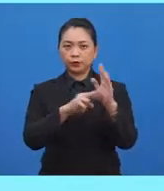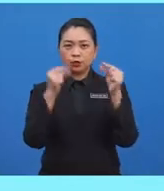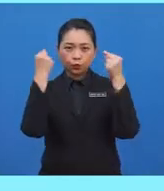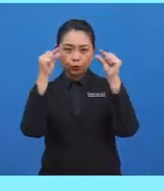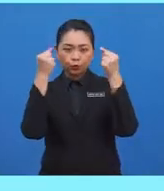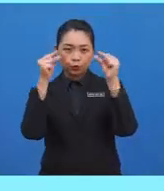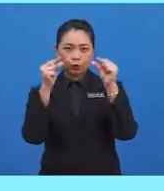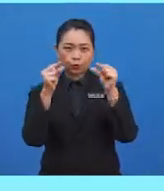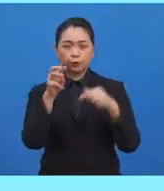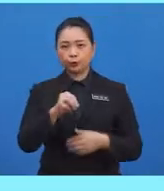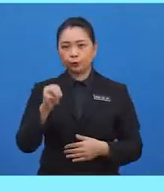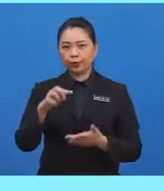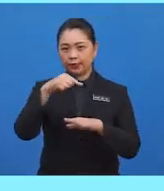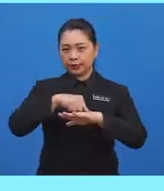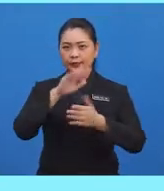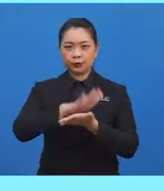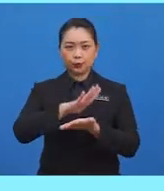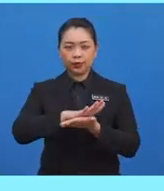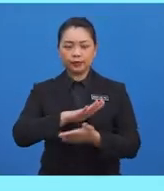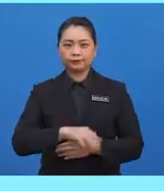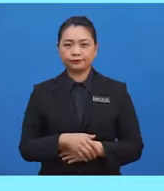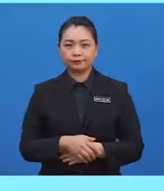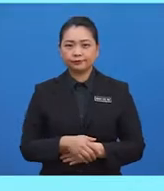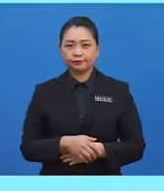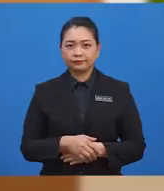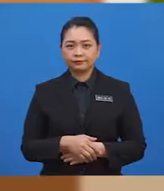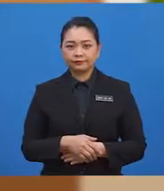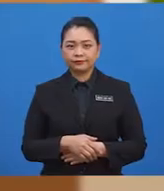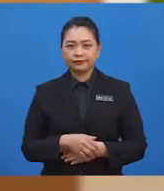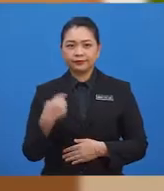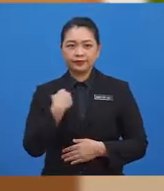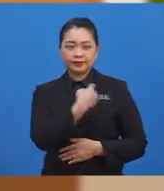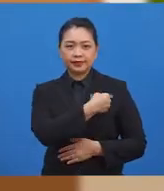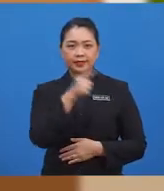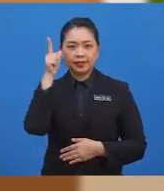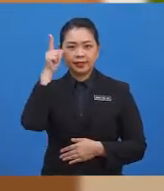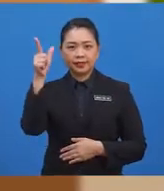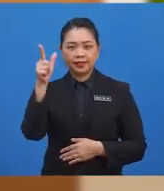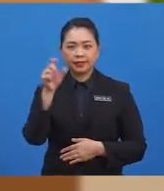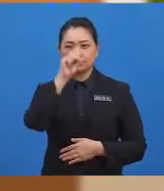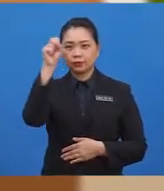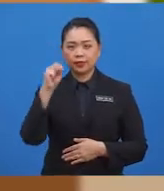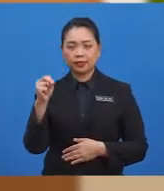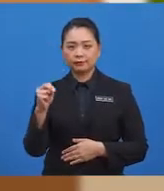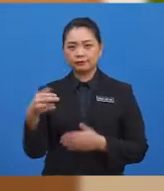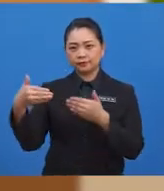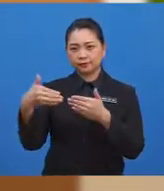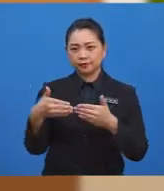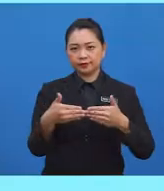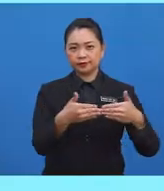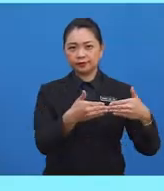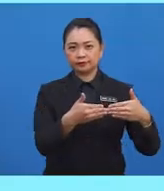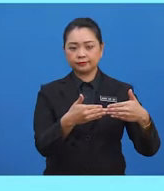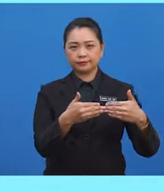-guru murid-murid di sekolah. Kita lihat soalan seterusnya.